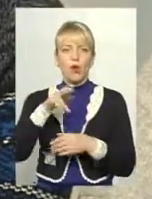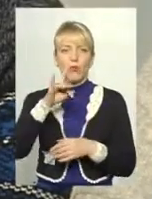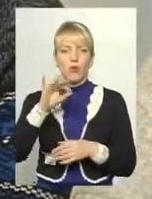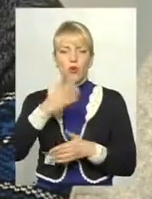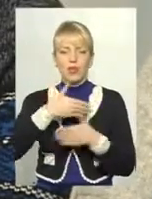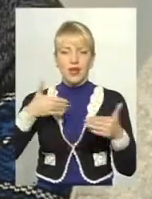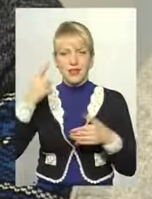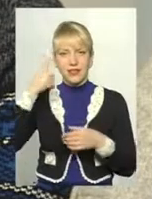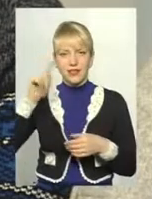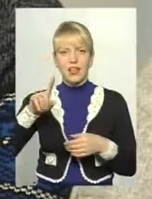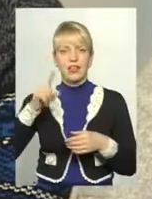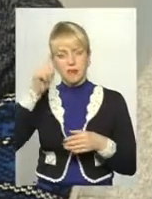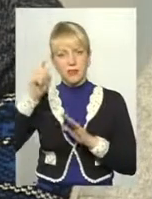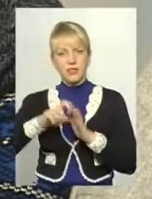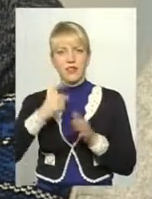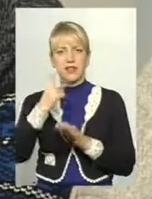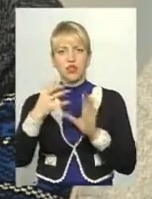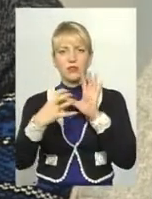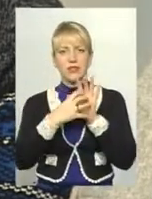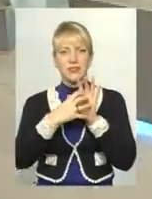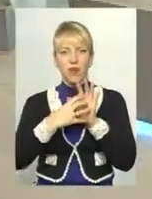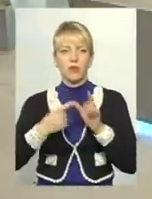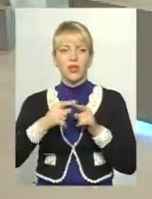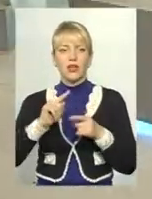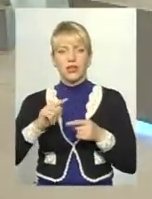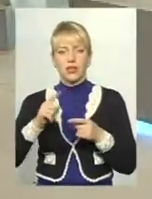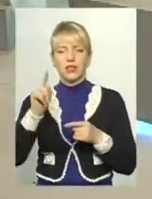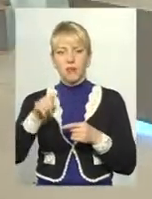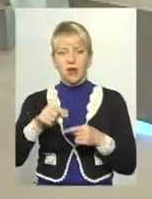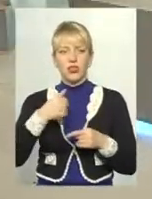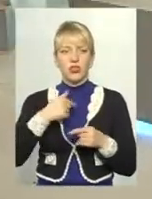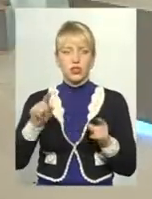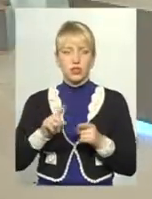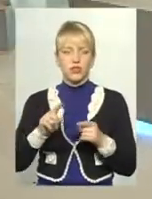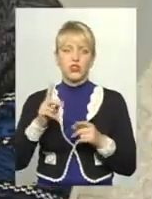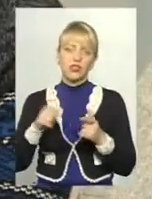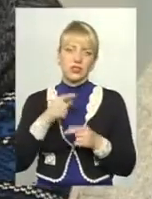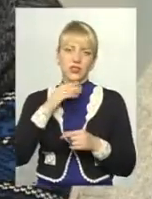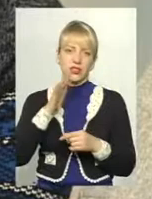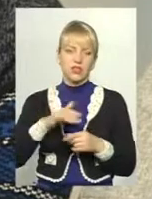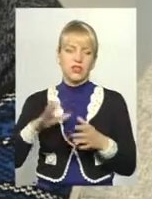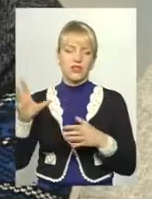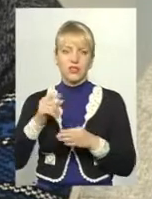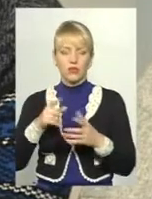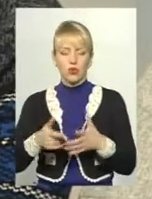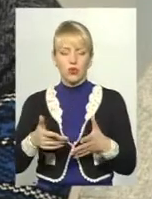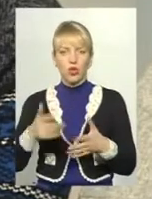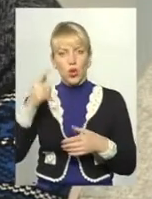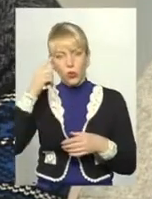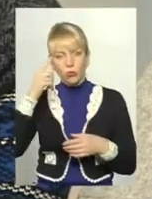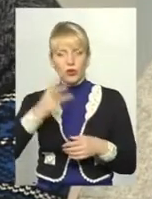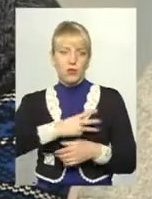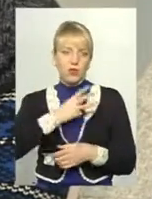впізнавали тільки за одним знаком. Я думаю, вистачить усім такої ясної думки і бажання,